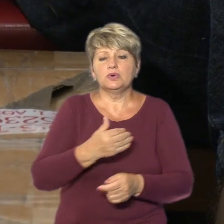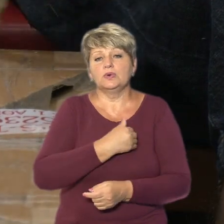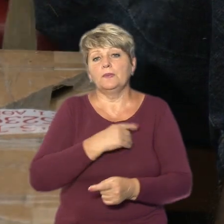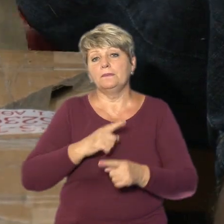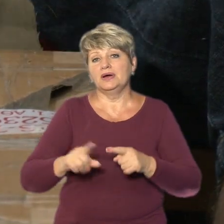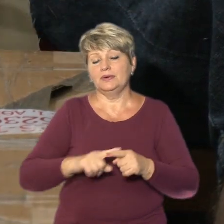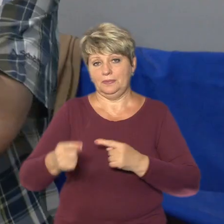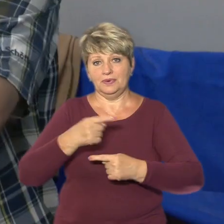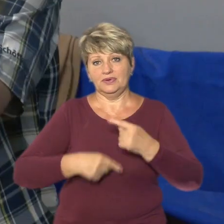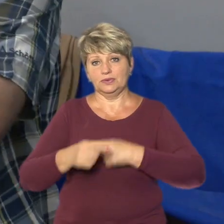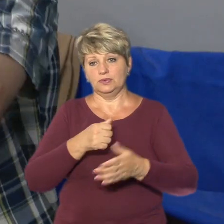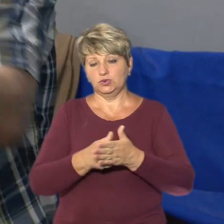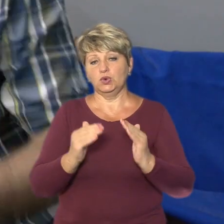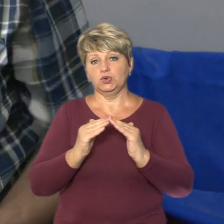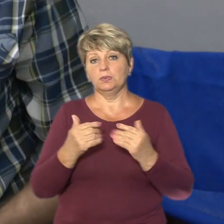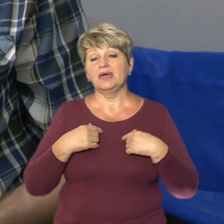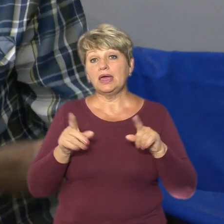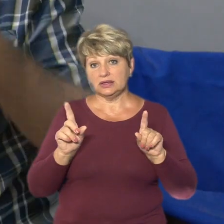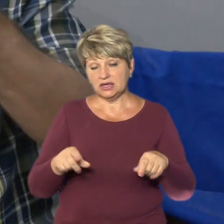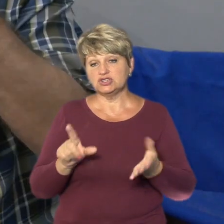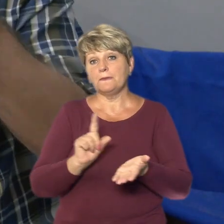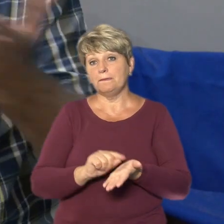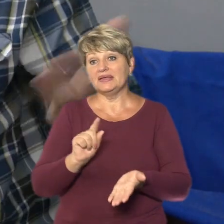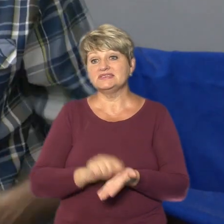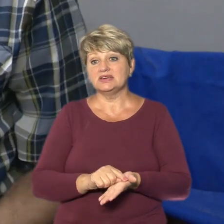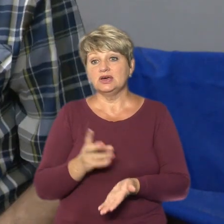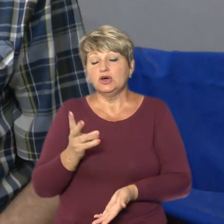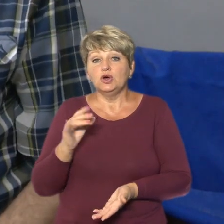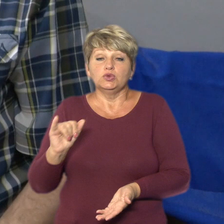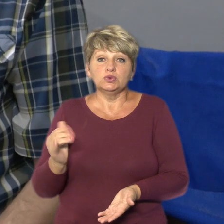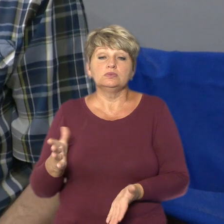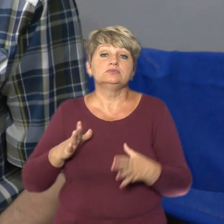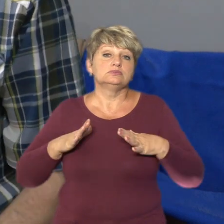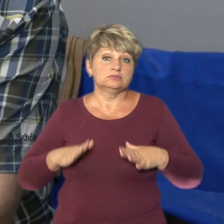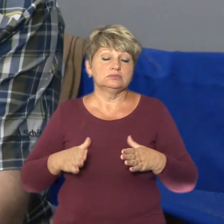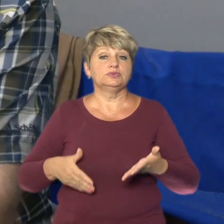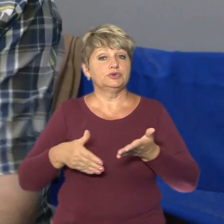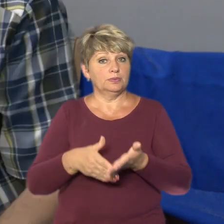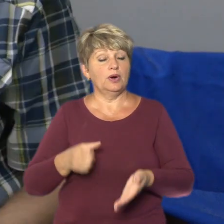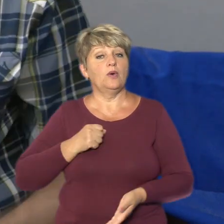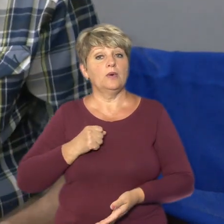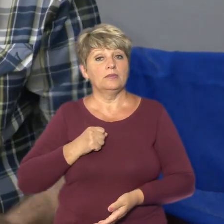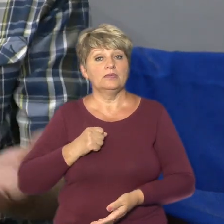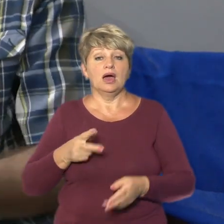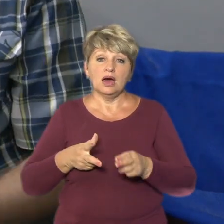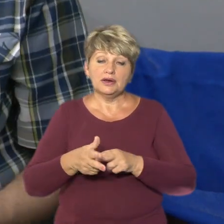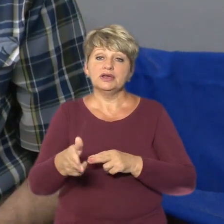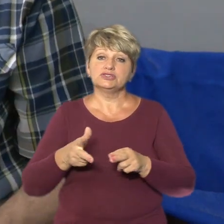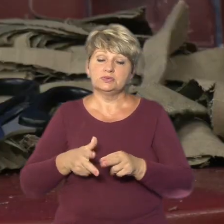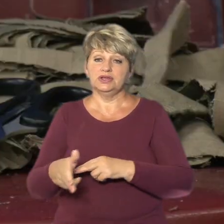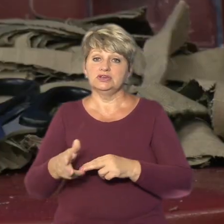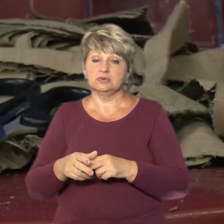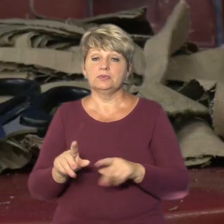повернутися додому. Я теж пенсіонер, але приходиться допомагати. І трішні кусочки вріжемо, тому що